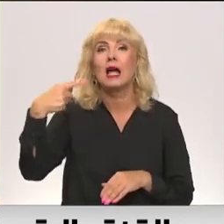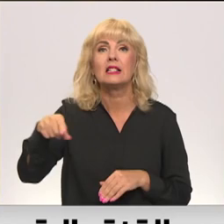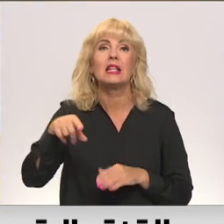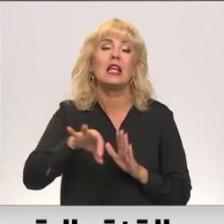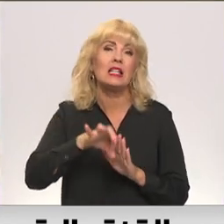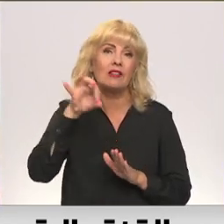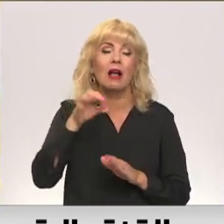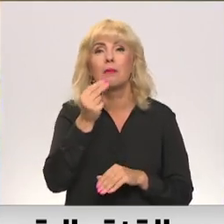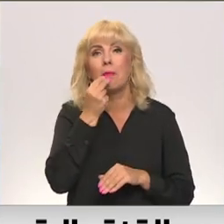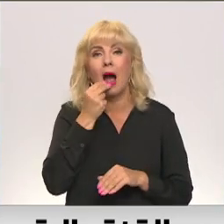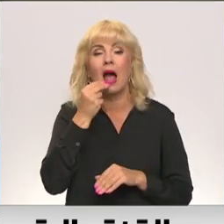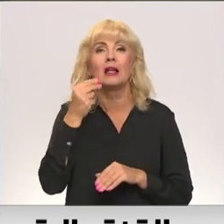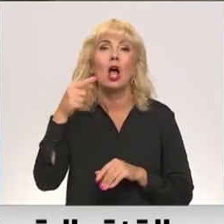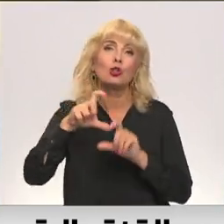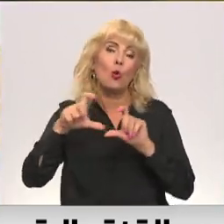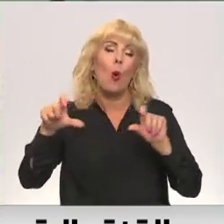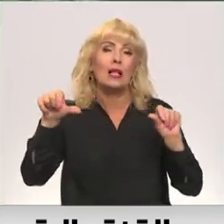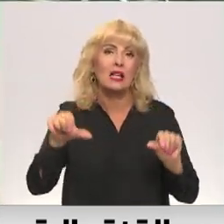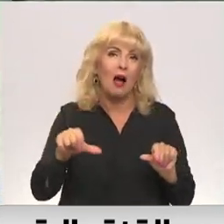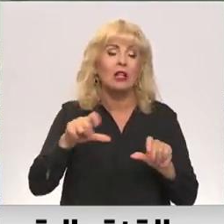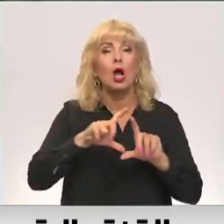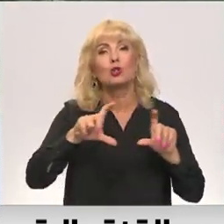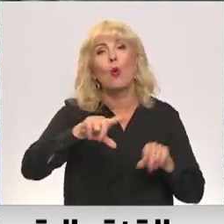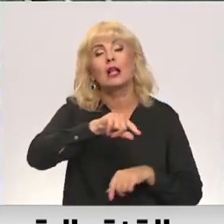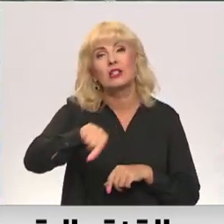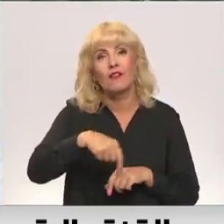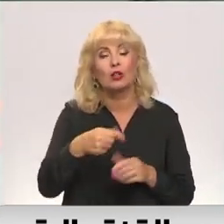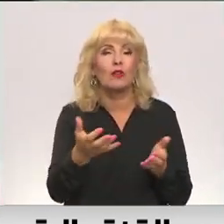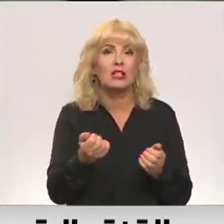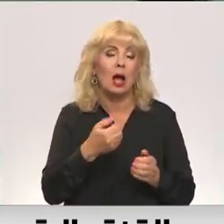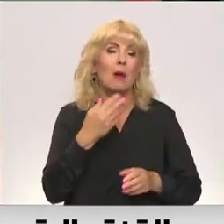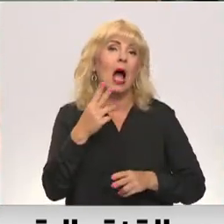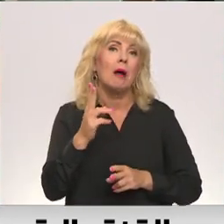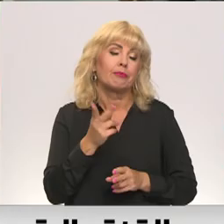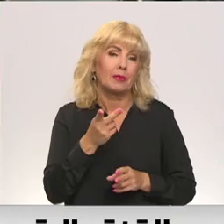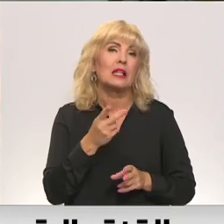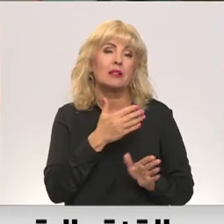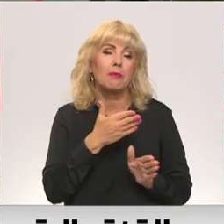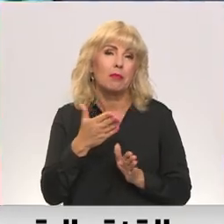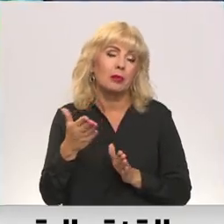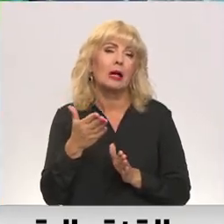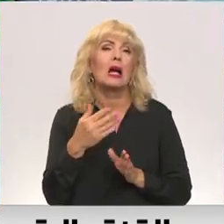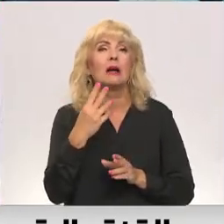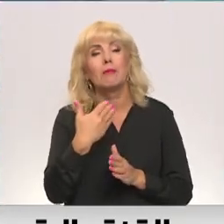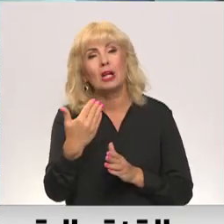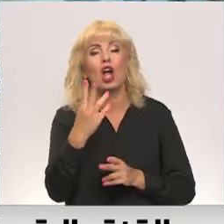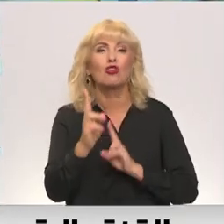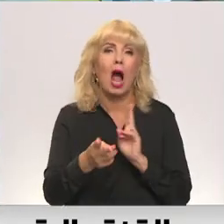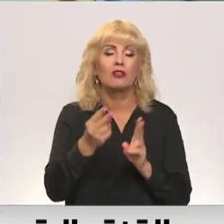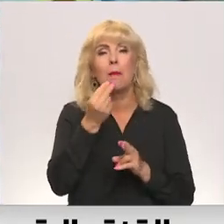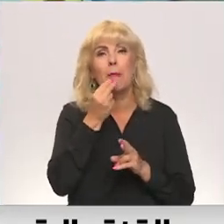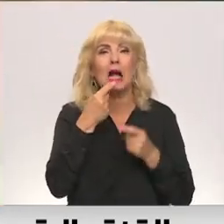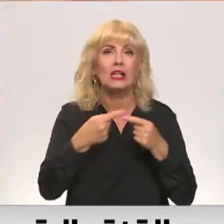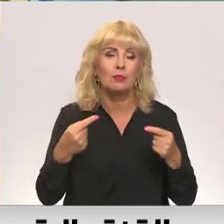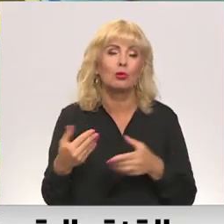ieturēt Maltītas skolas kafeinīcā. Skolas virtuvi pamazām saņem arī gatavošanai nepiecieši mūsu pārtikas produktus, kā pirmie atvesti